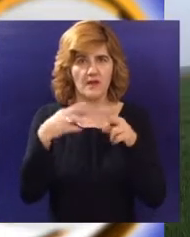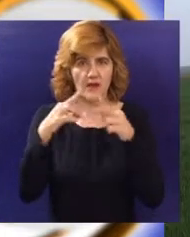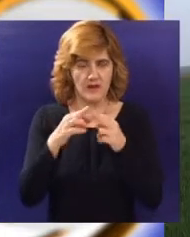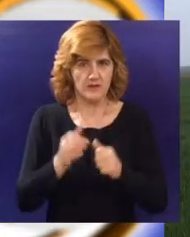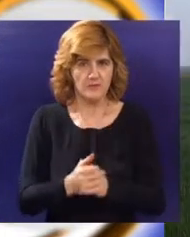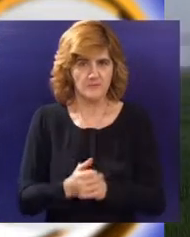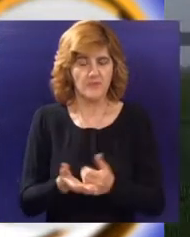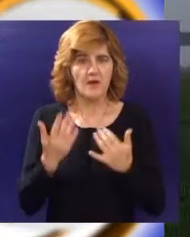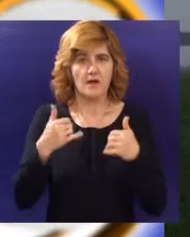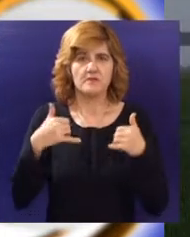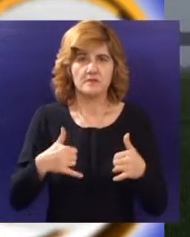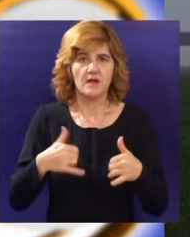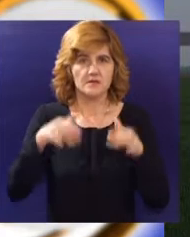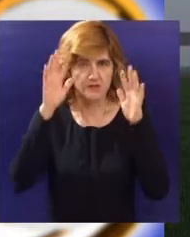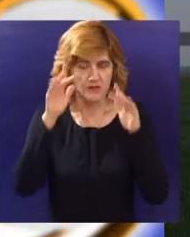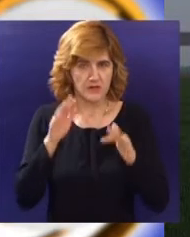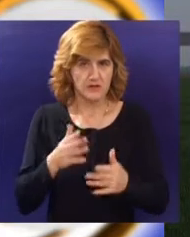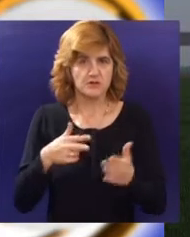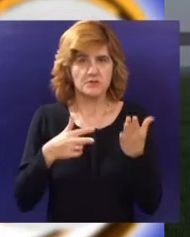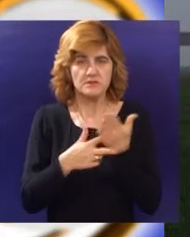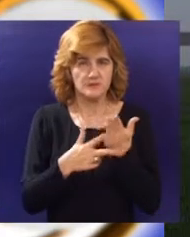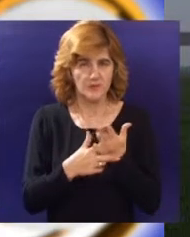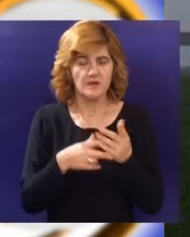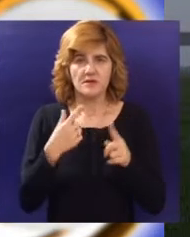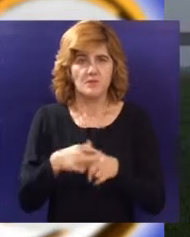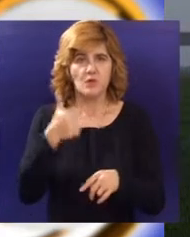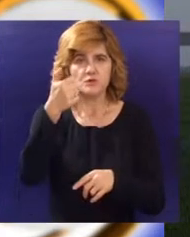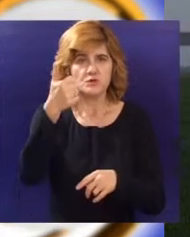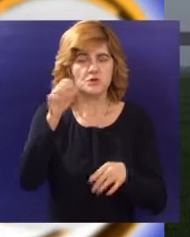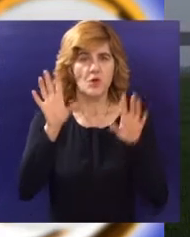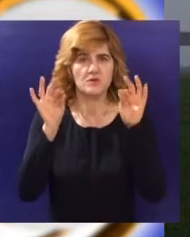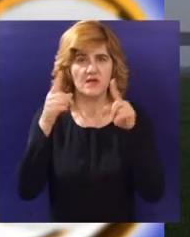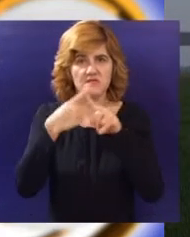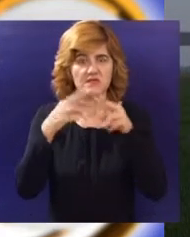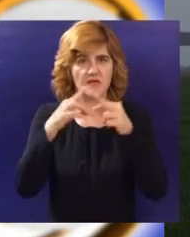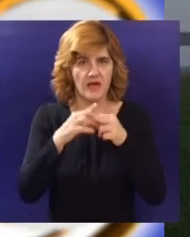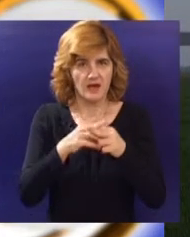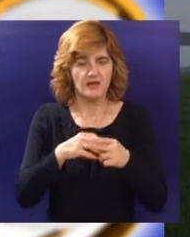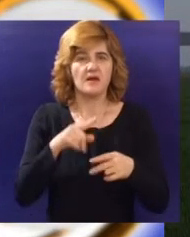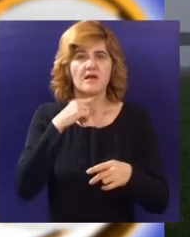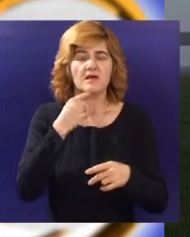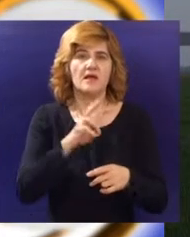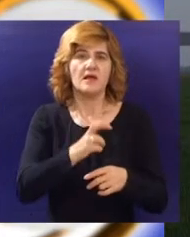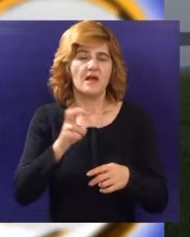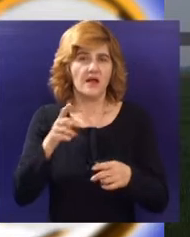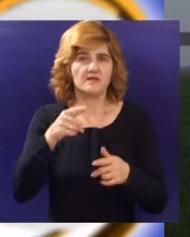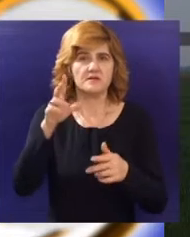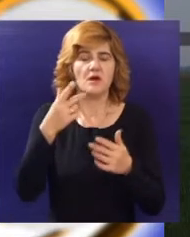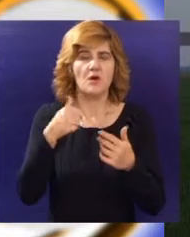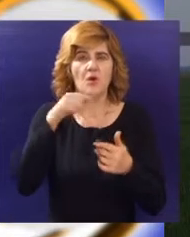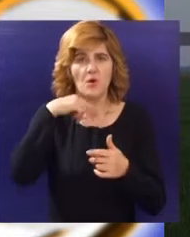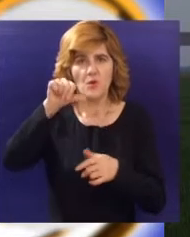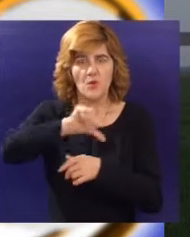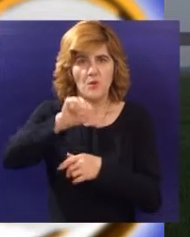kraj jesenje setve. Pšenica je posejana na 18.110 hektara, ozim i ječan posejan na 1.800 hektara,